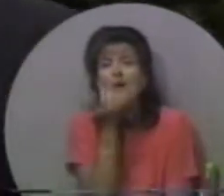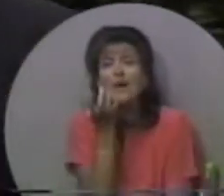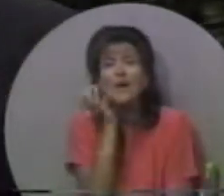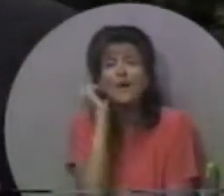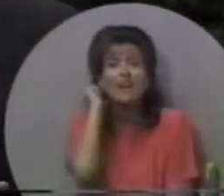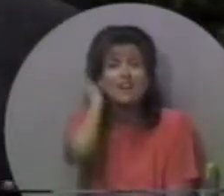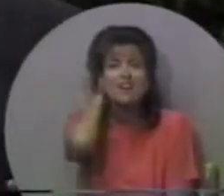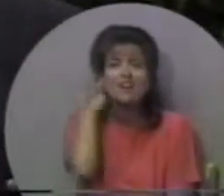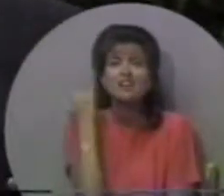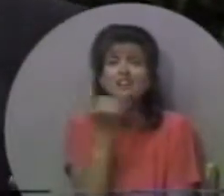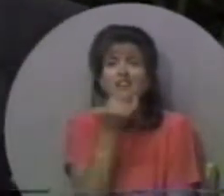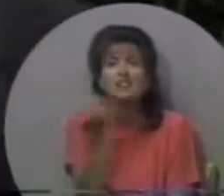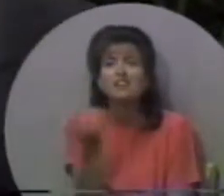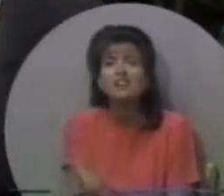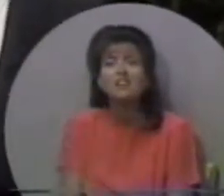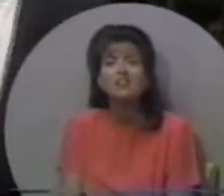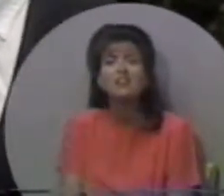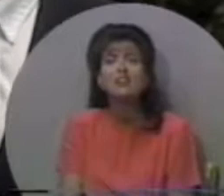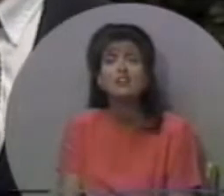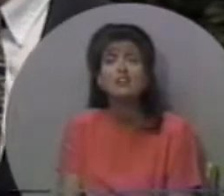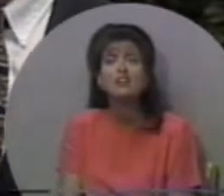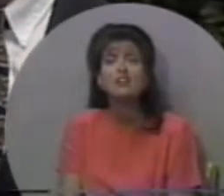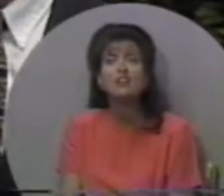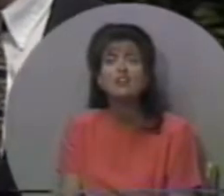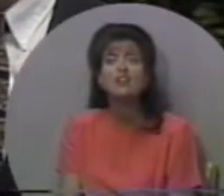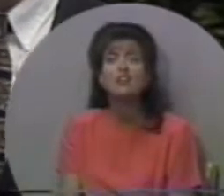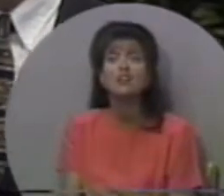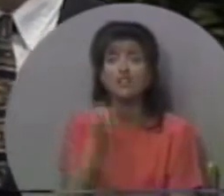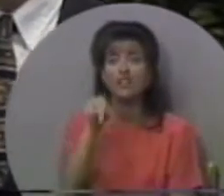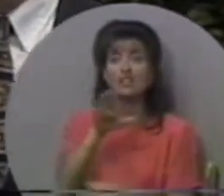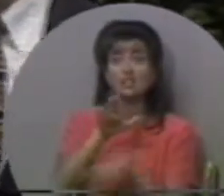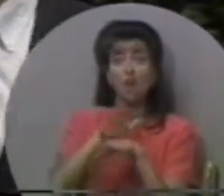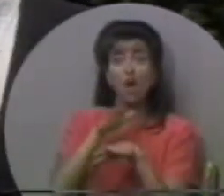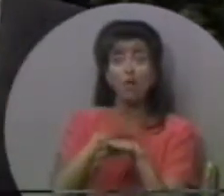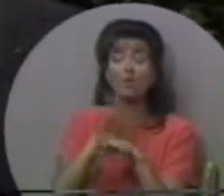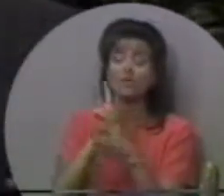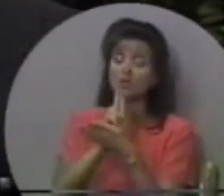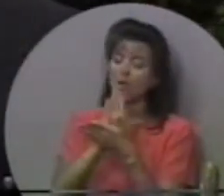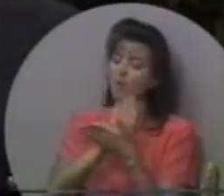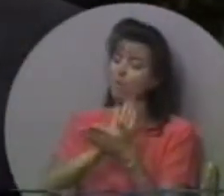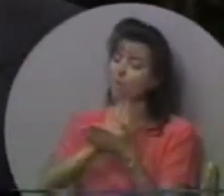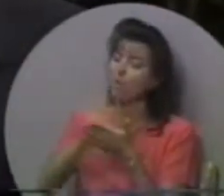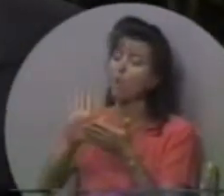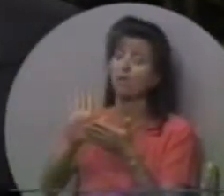Що стається? Що не так? Це святий поклок.